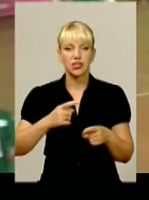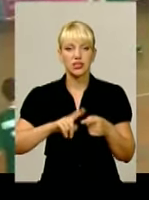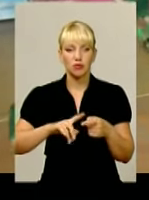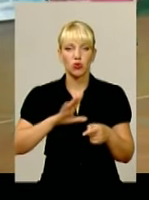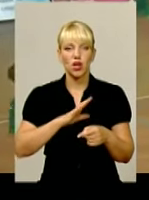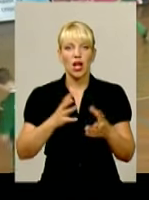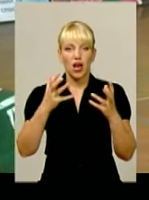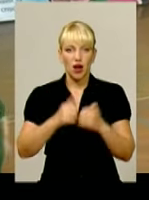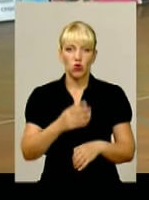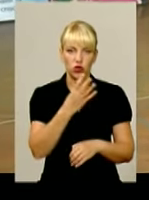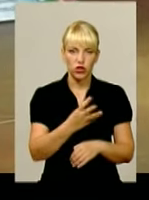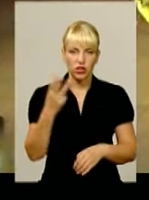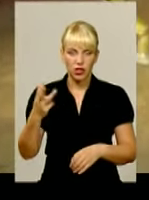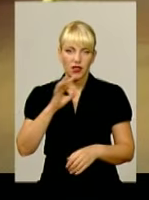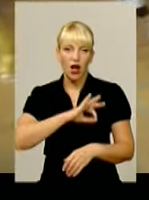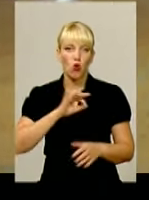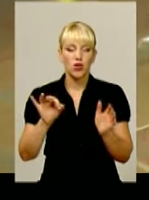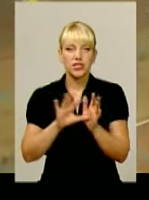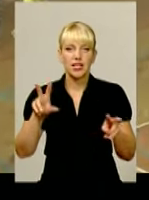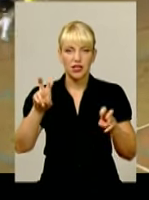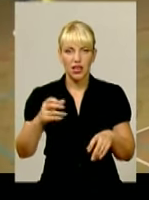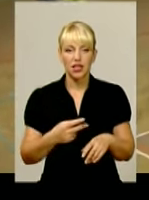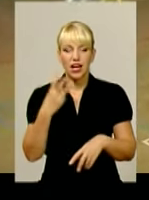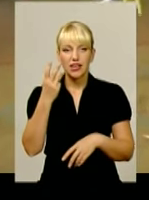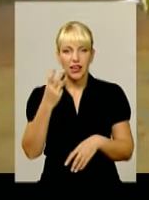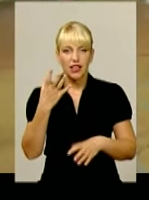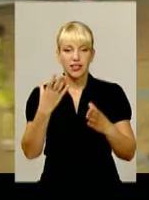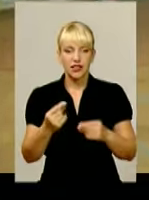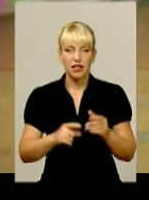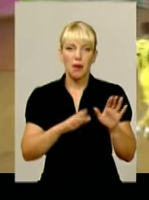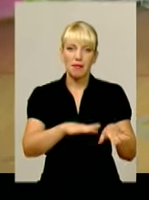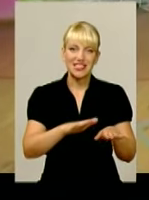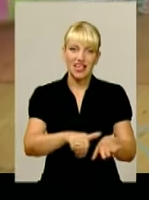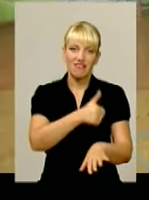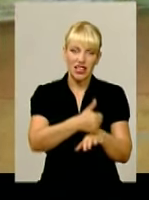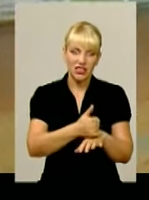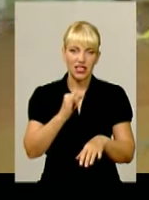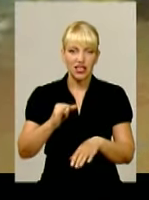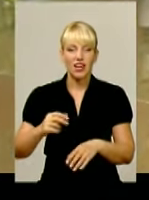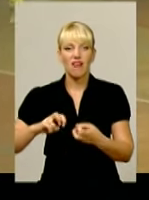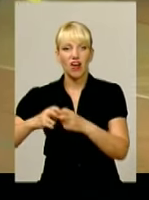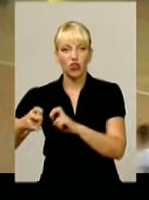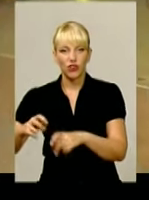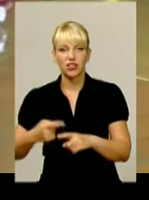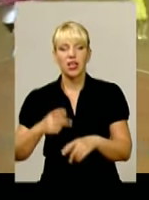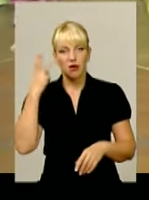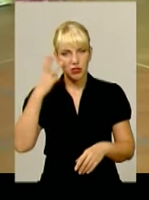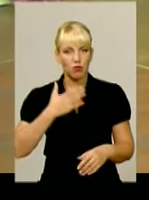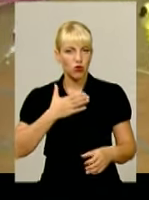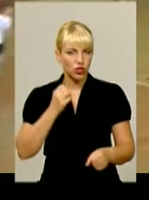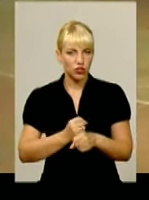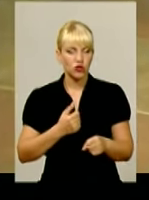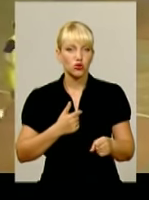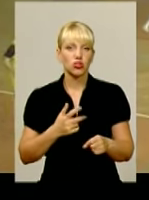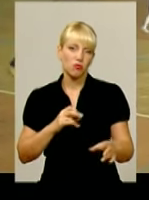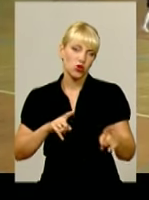-3 на користь енергії. Третій день турніру розпочали місцеві лідери та «Івано-Франківський ураган». Хмельничани були налаштовані рішуче і розпочали